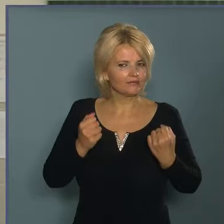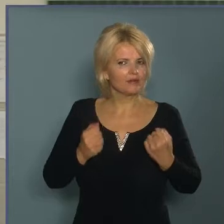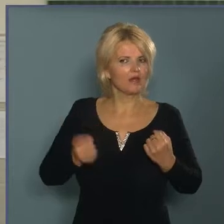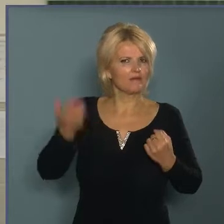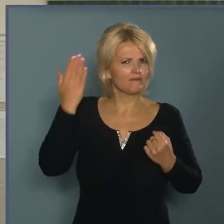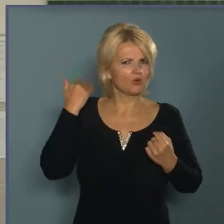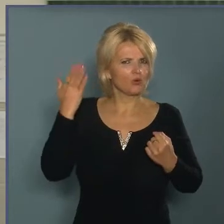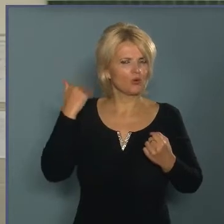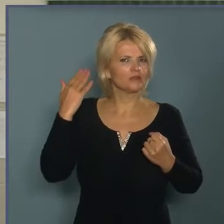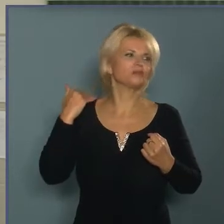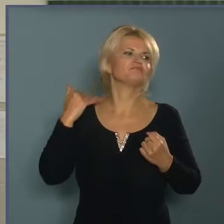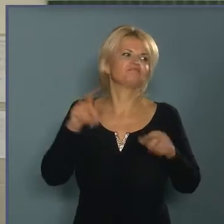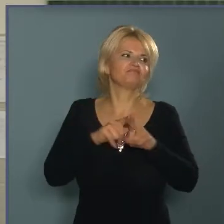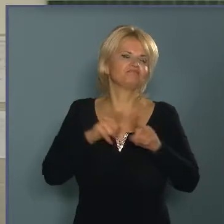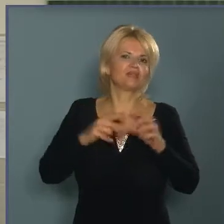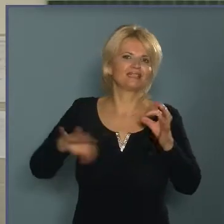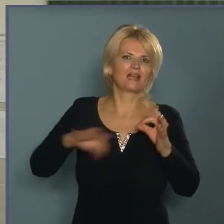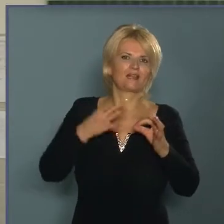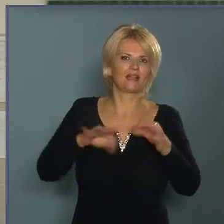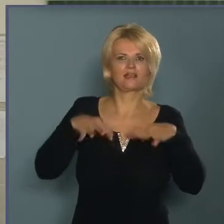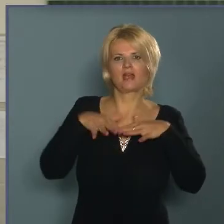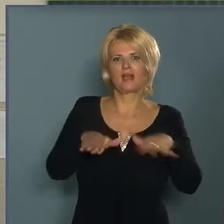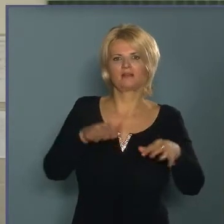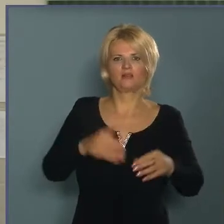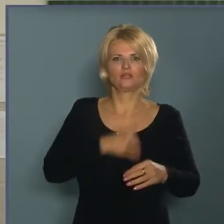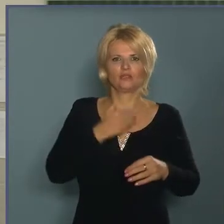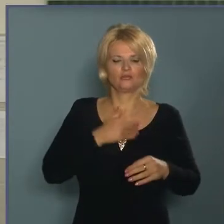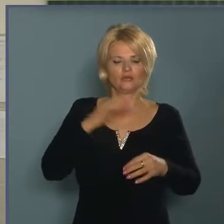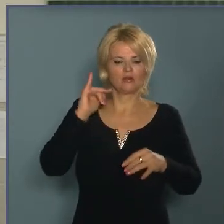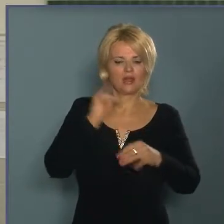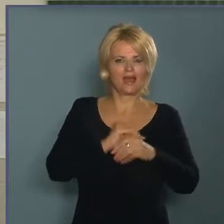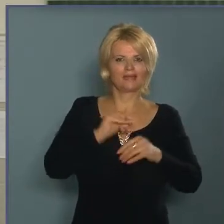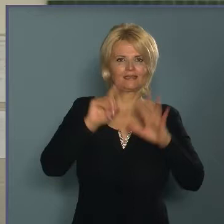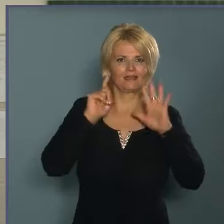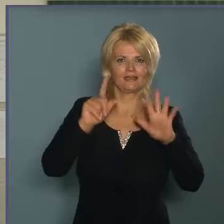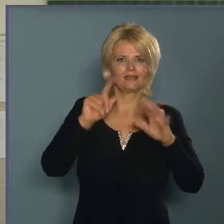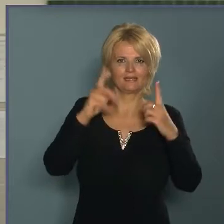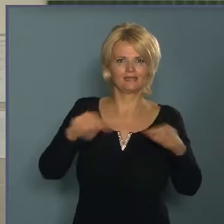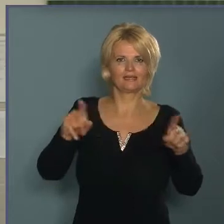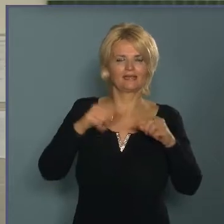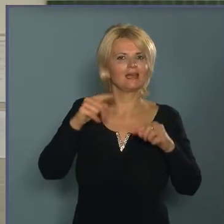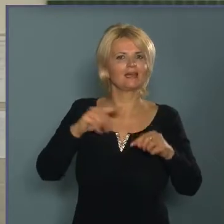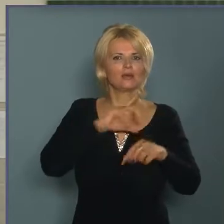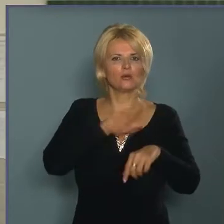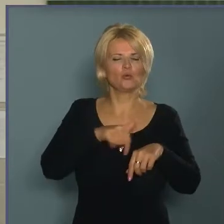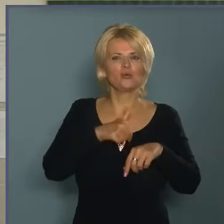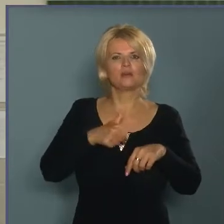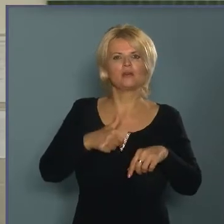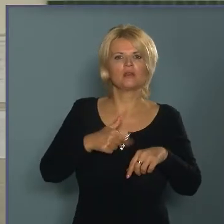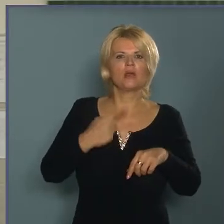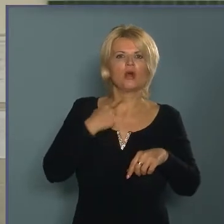addig léteztek azok a fajta zenei általános iskolák, ahol a heti hét énekkóra a hangszertanulás és a kórus